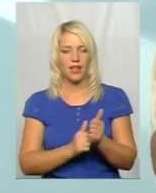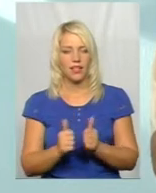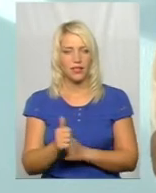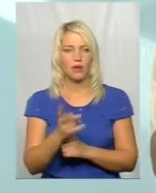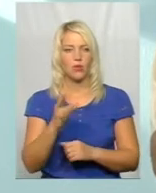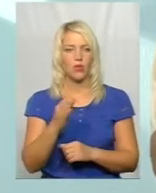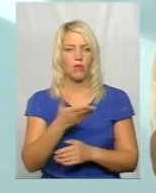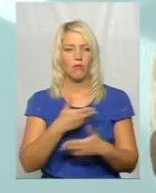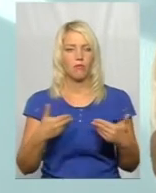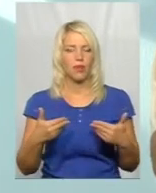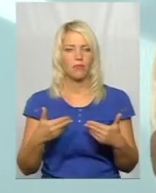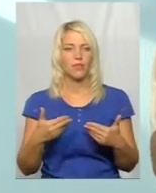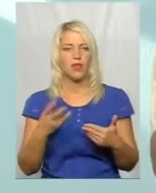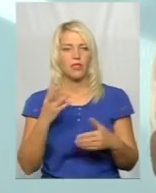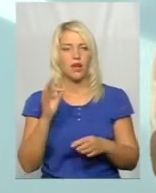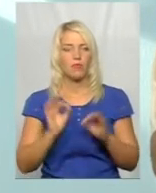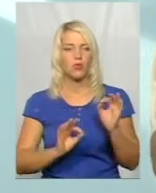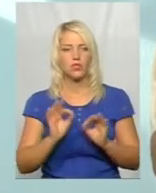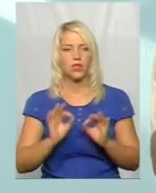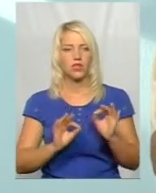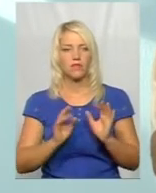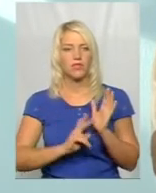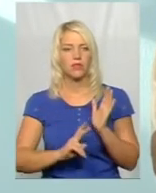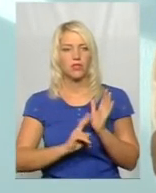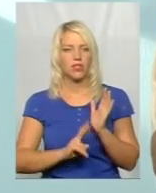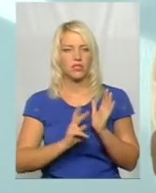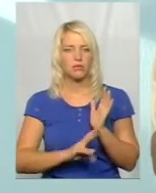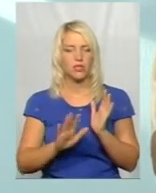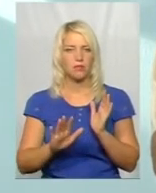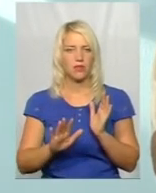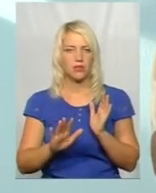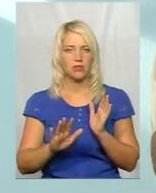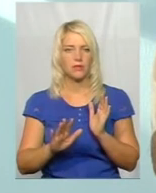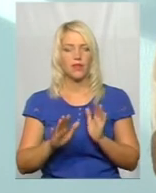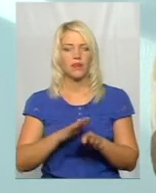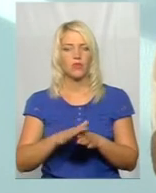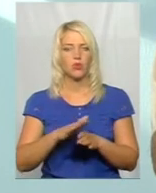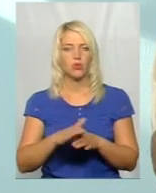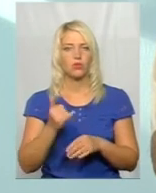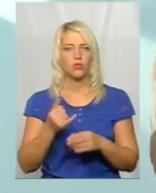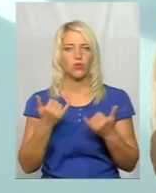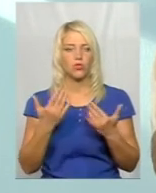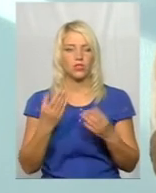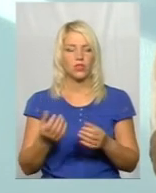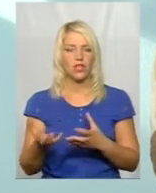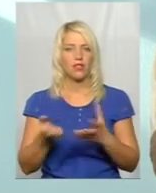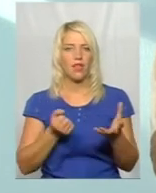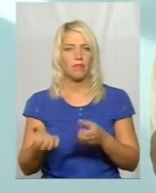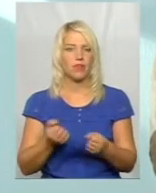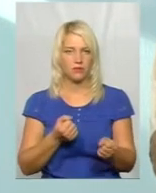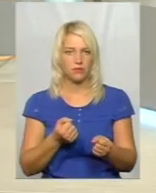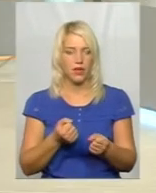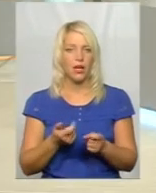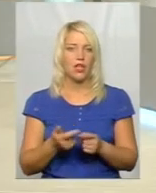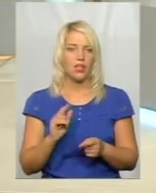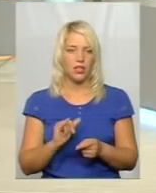випадку ми десь на процентів 70-75 ми виконуємо на сьогоднішній день набір. Чому так